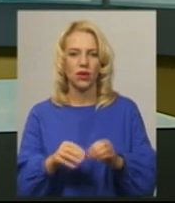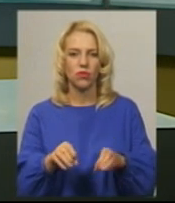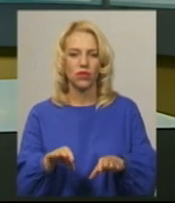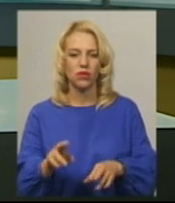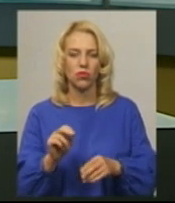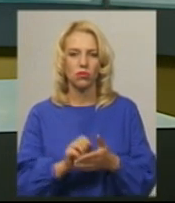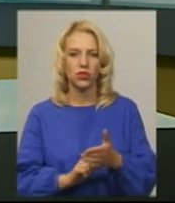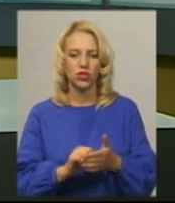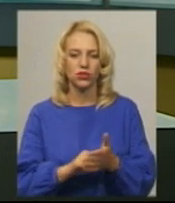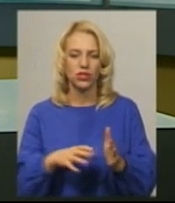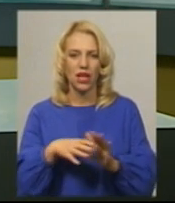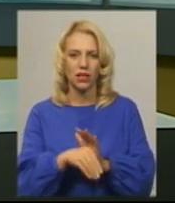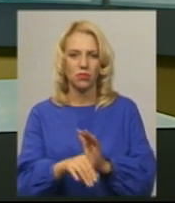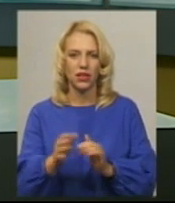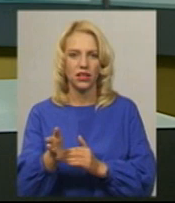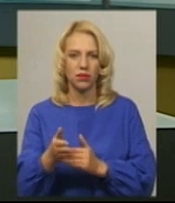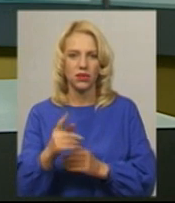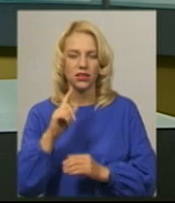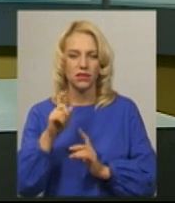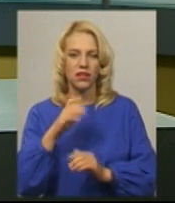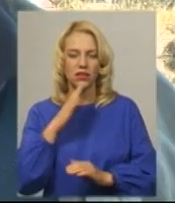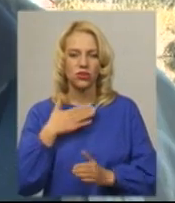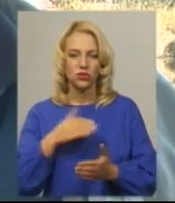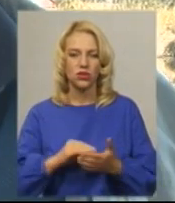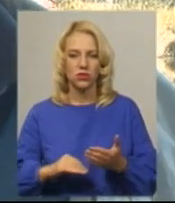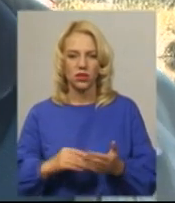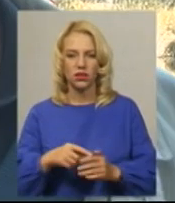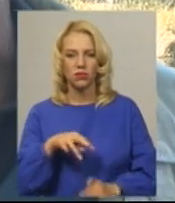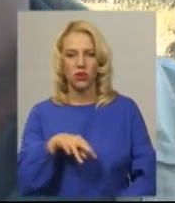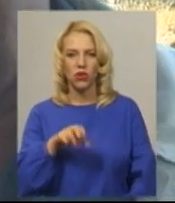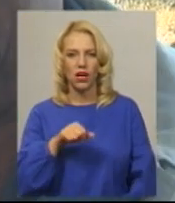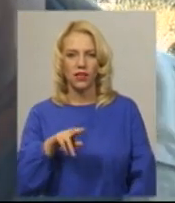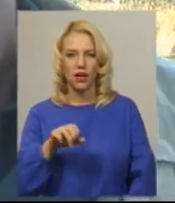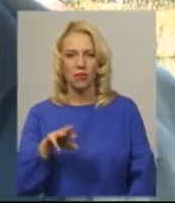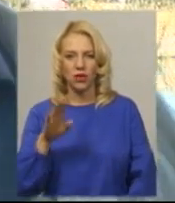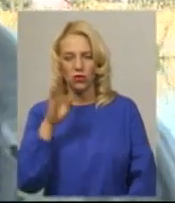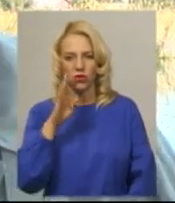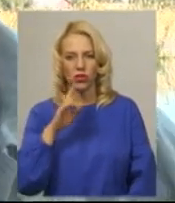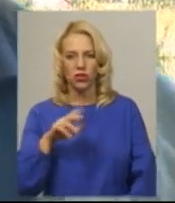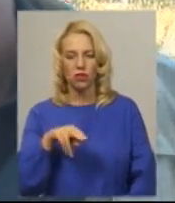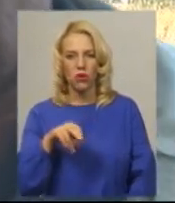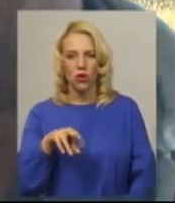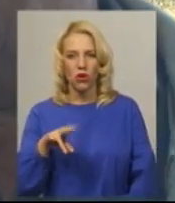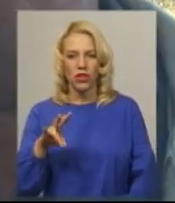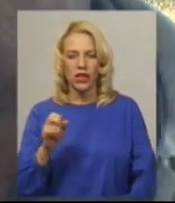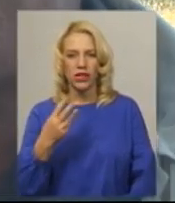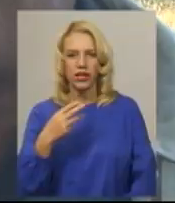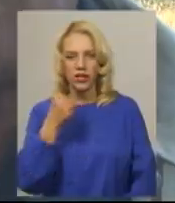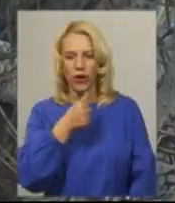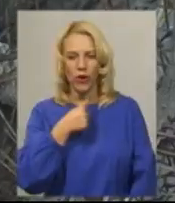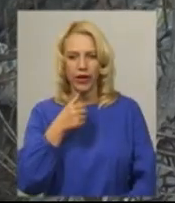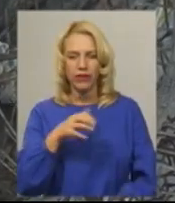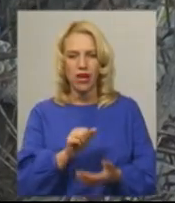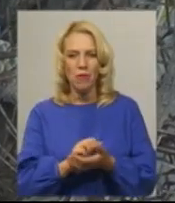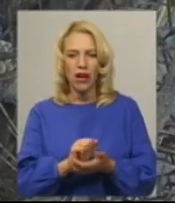загибелі риби дізнавалась Анастасія Збродова. Микола Адаменко – житель міста Полоного. Розповідає, більше 30 років